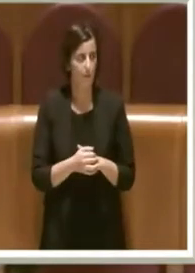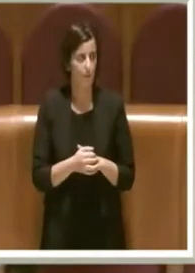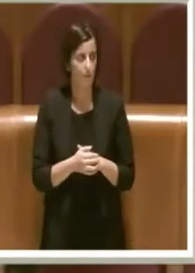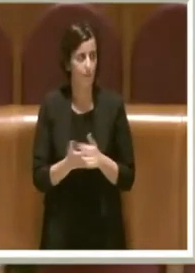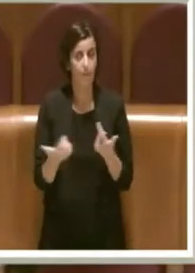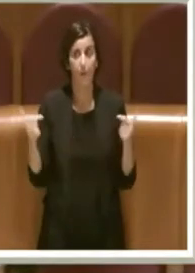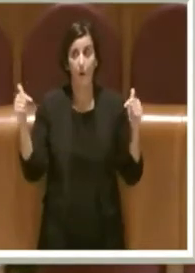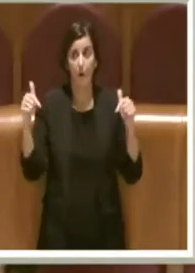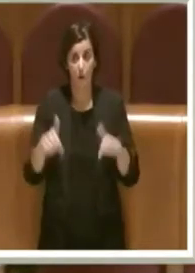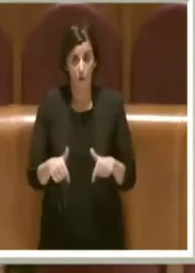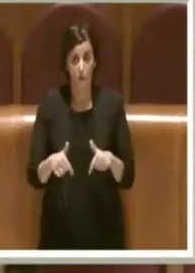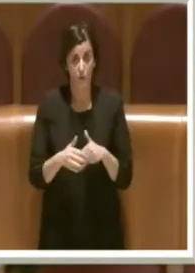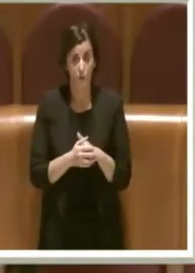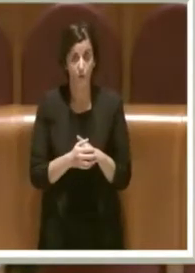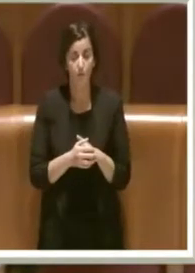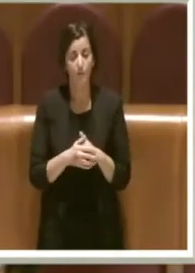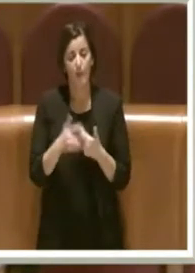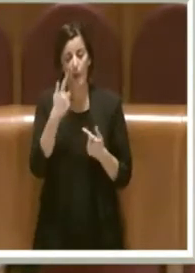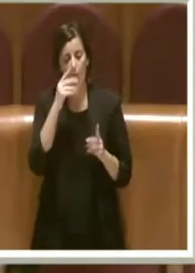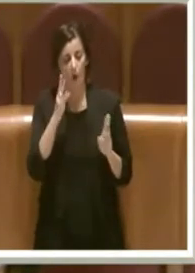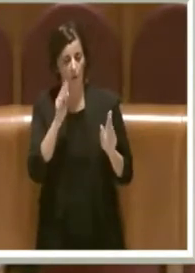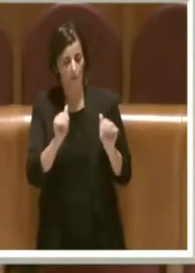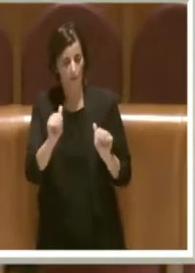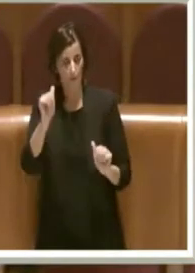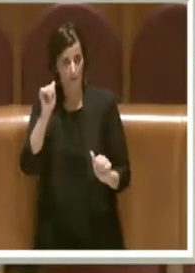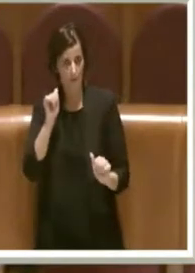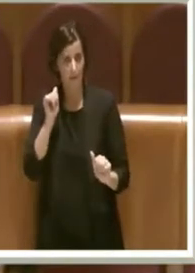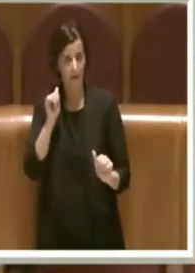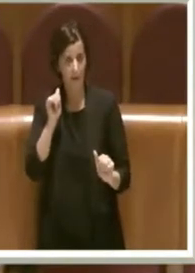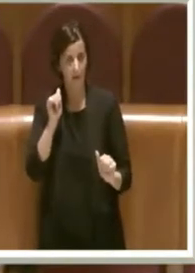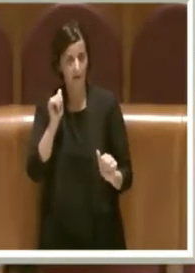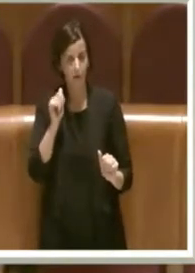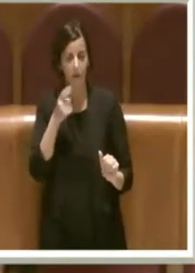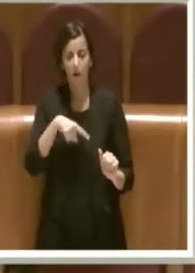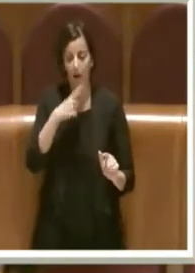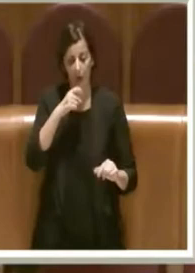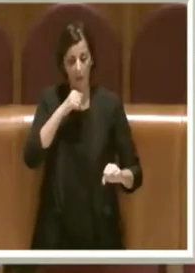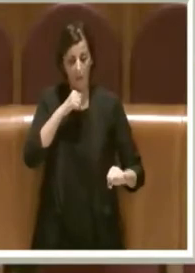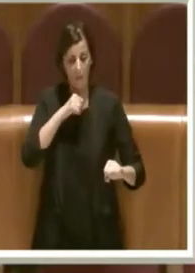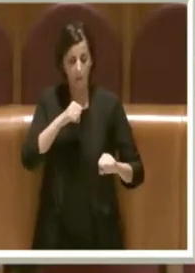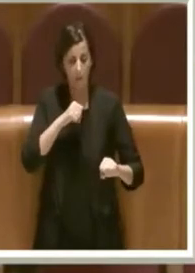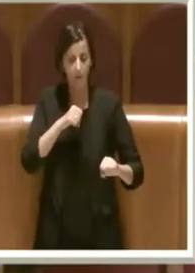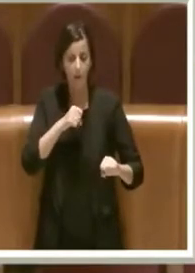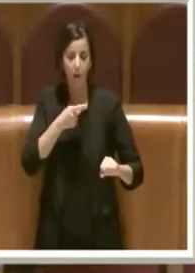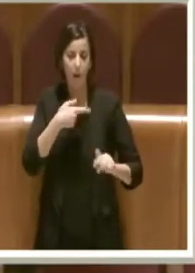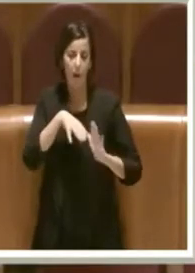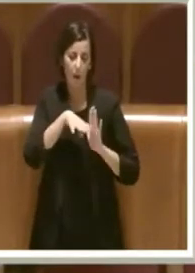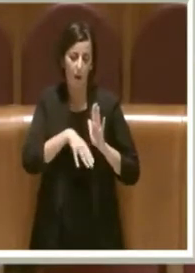Oggi, a differenza del passato, guida un'amministrazione che può programmare.